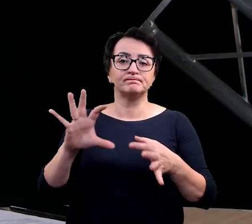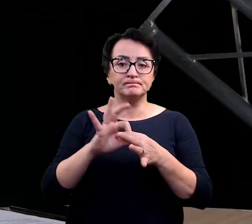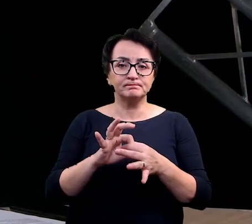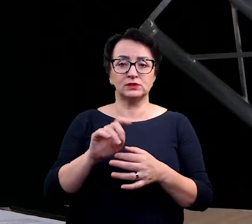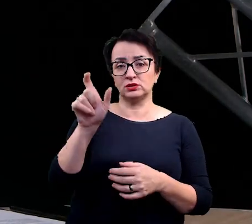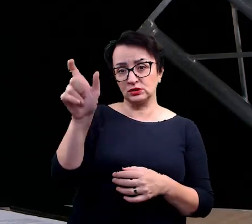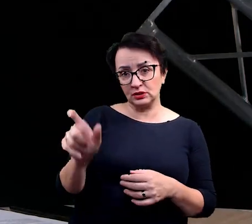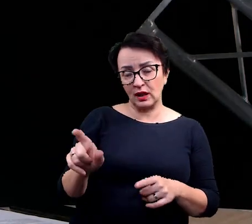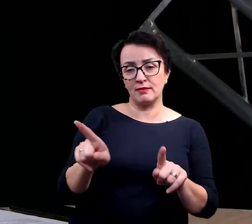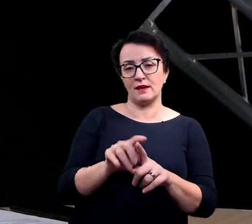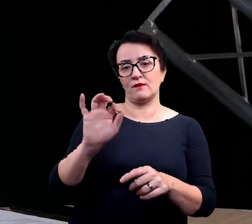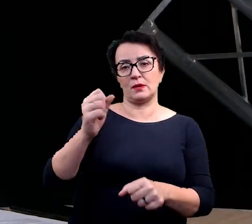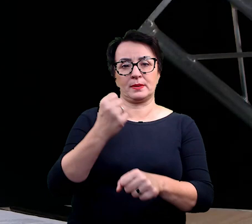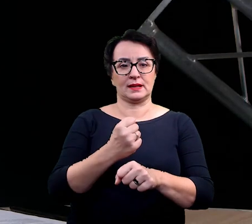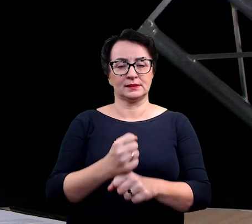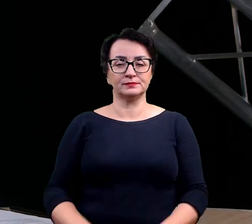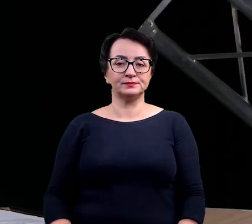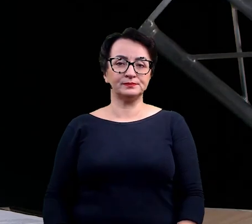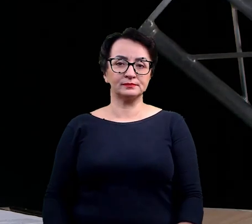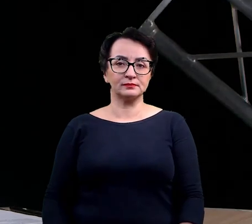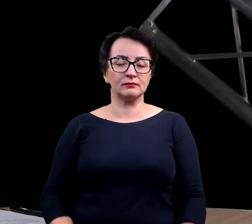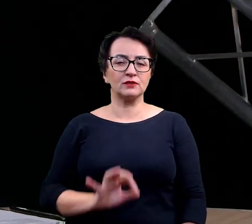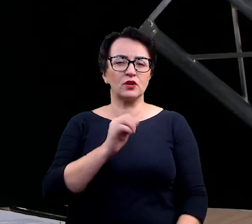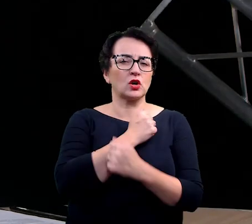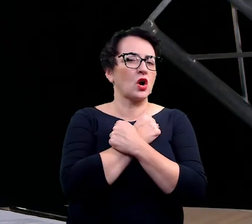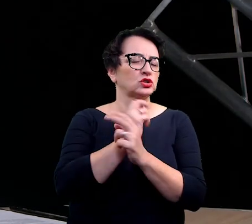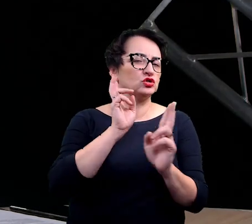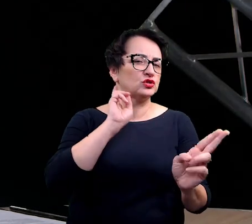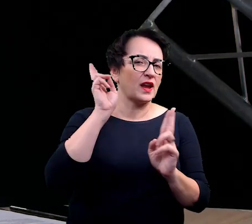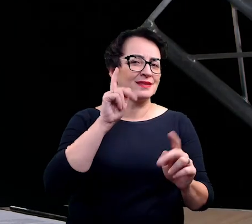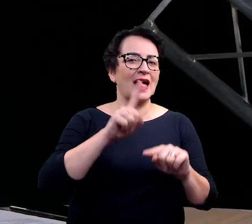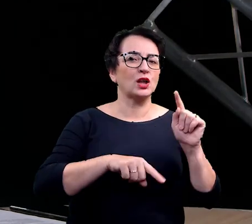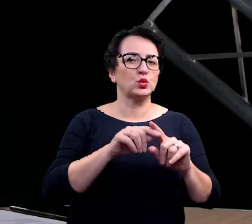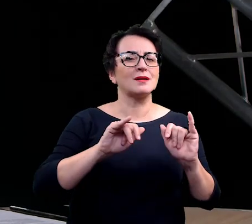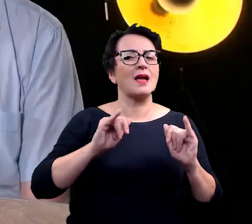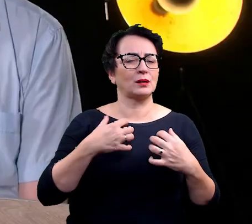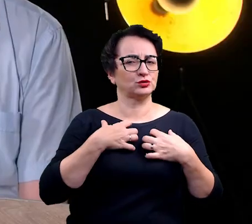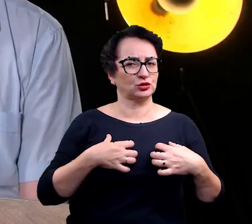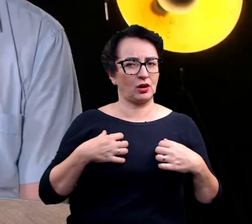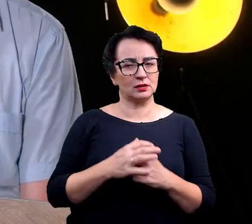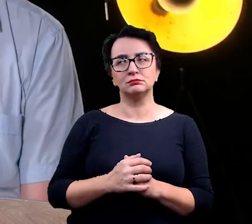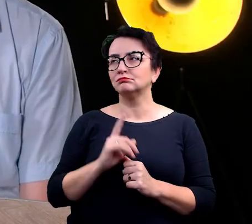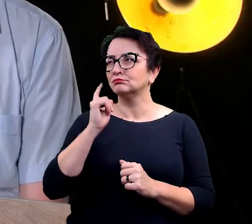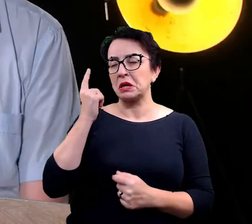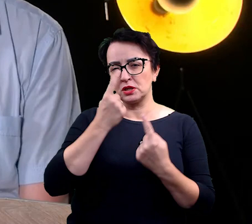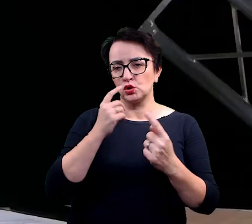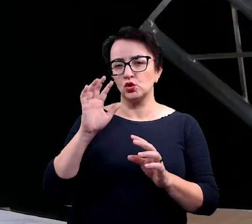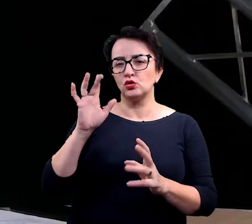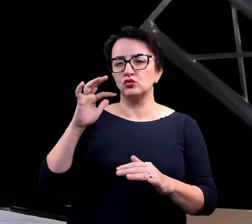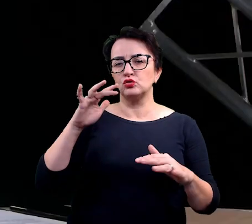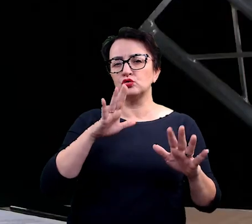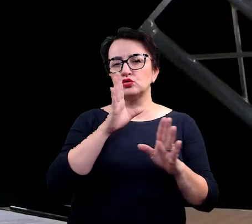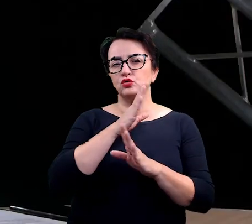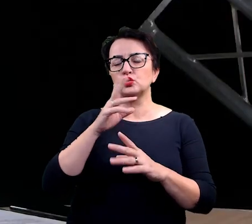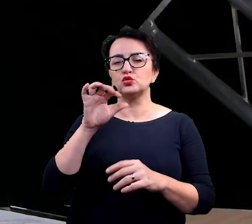pracą, którą wykonujesz. Najukochanyszy dźwięk natury to? Myślę, że szum morza. Szum morza. Ten na